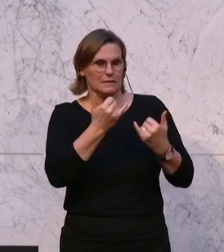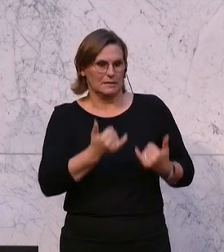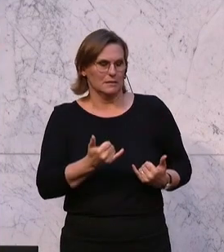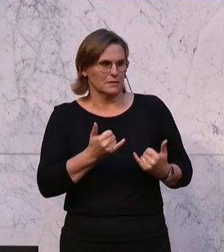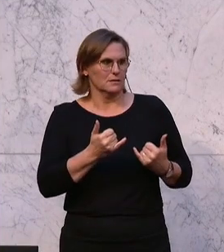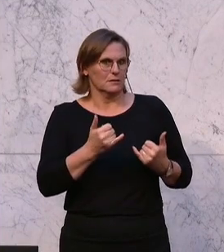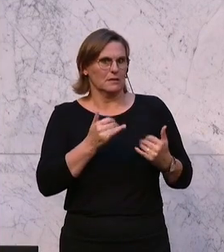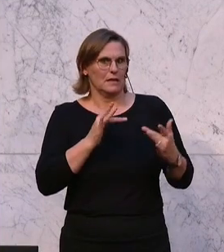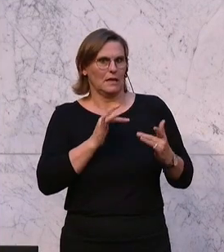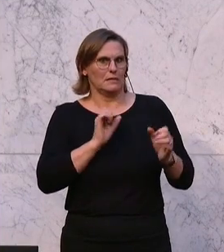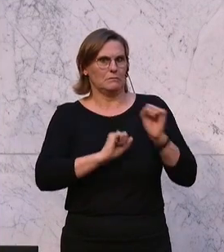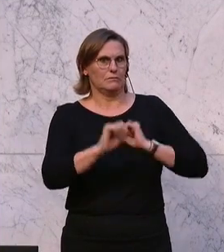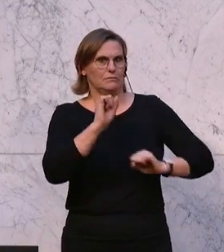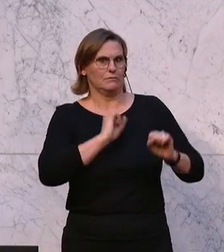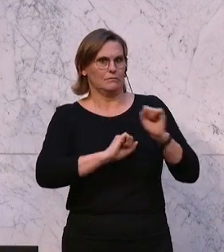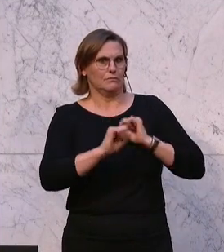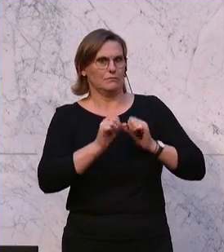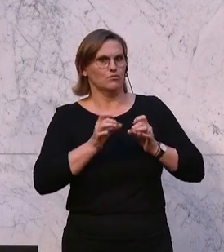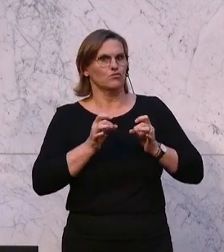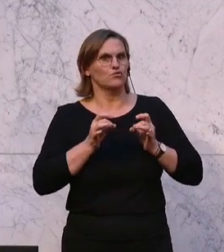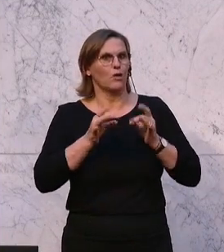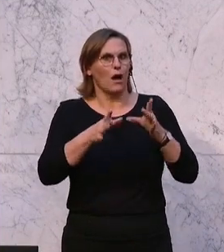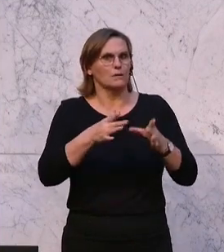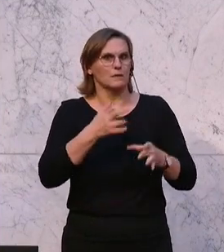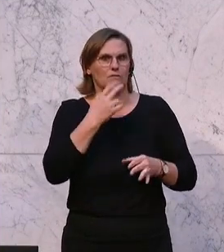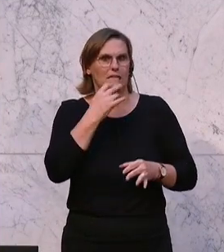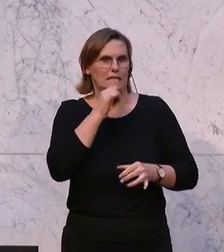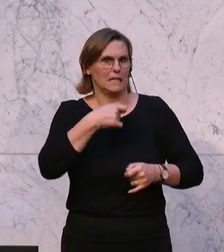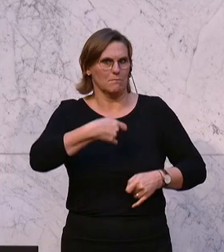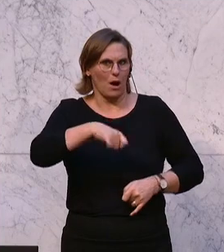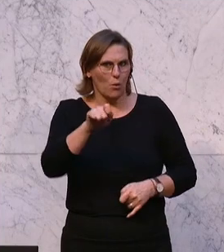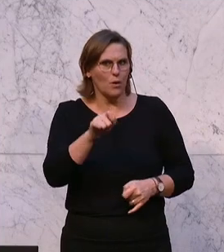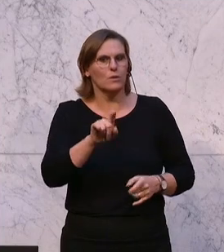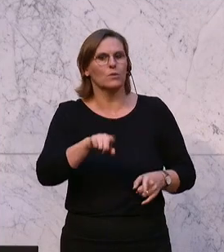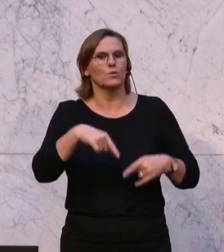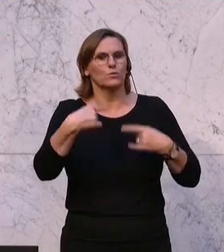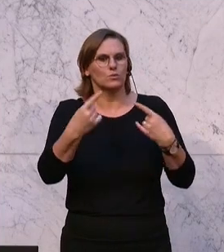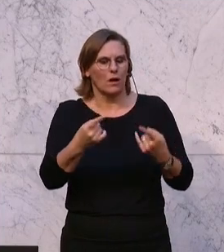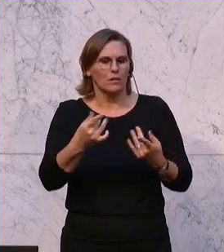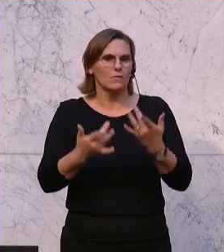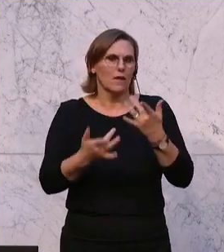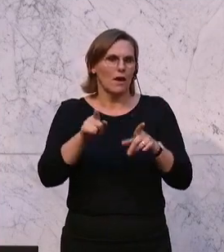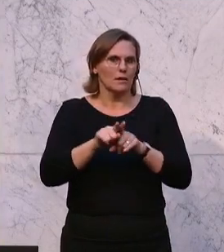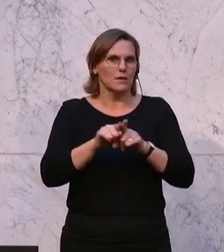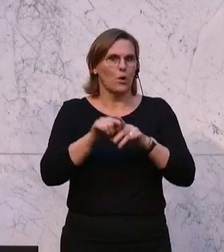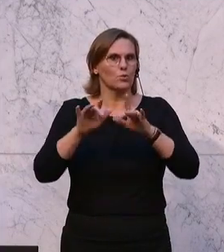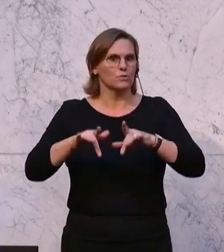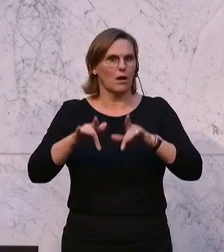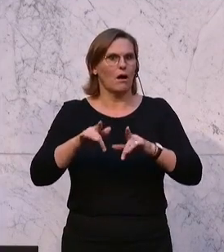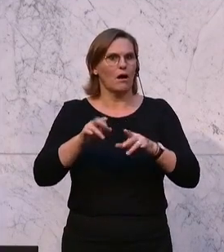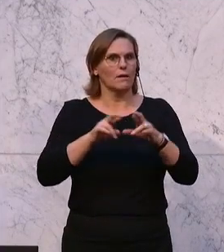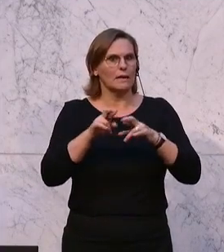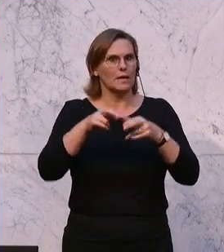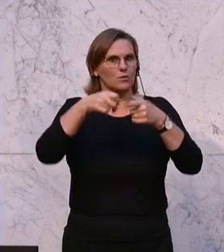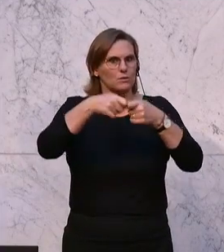betrifft, dass sie Straßen schlicht und ergreifend nicht bauen lassen will, das wird dazu führen, dass wir wohl vielleicht auch das eine oder andere Regierungsmitglied